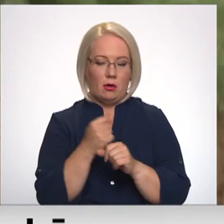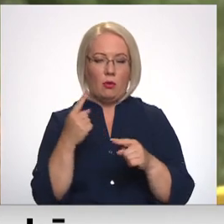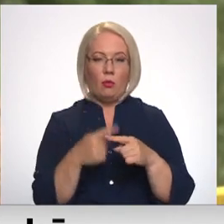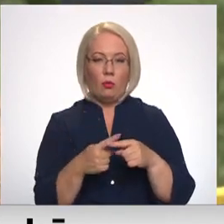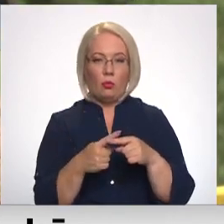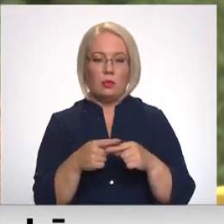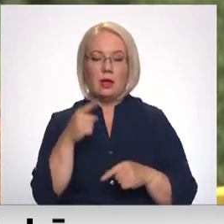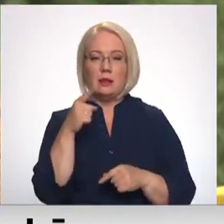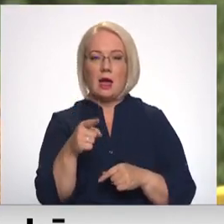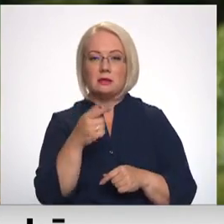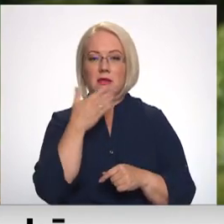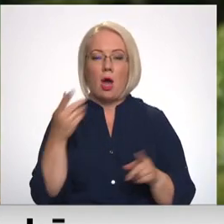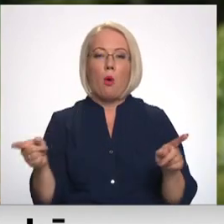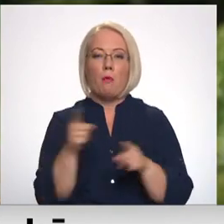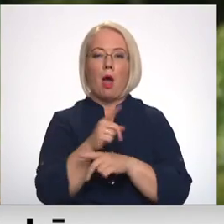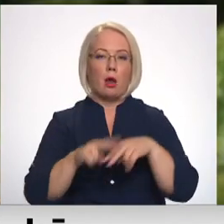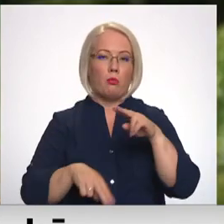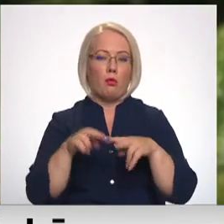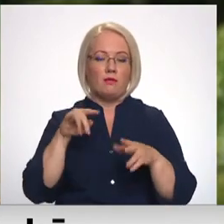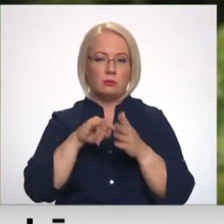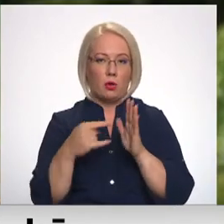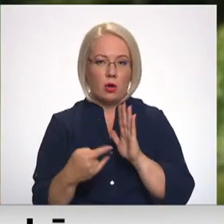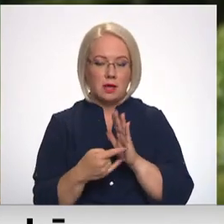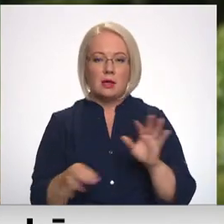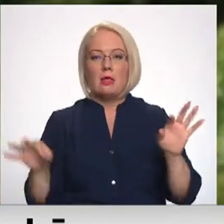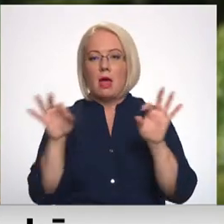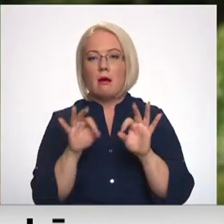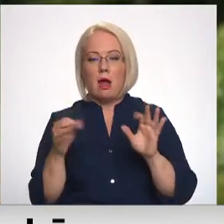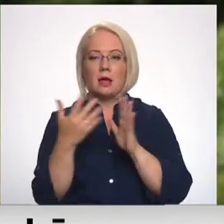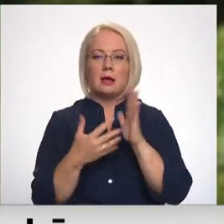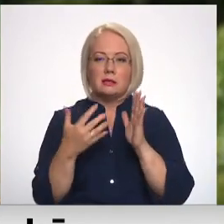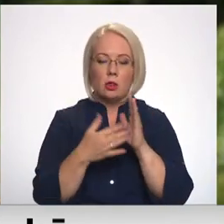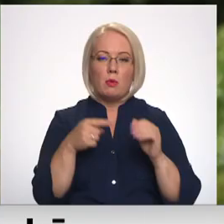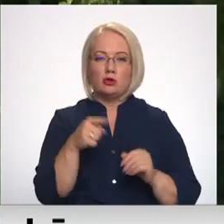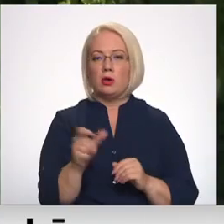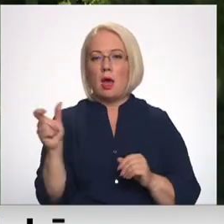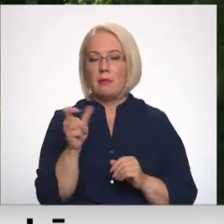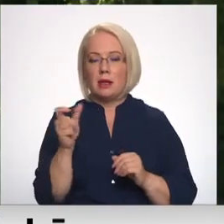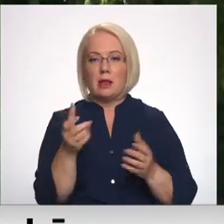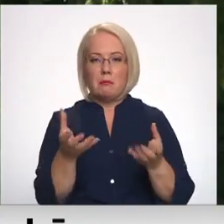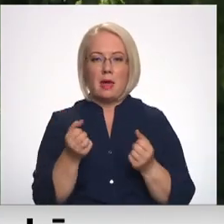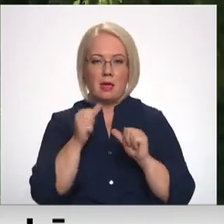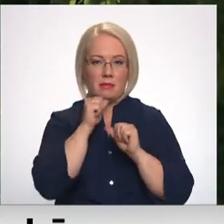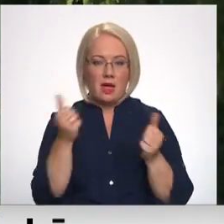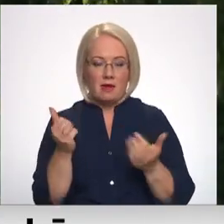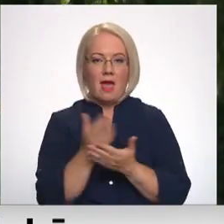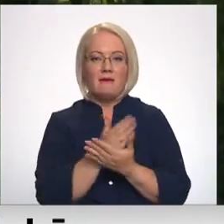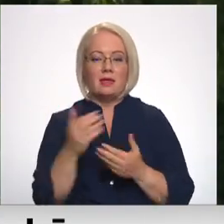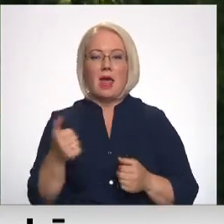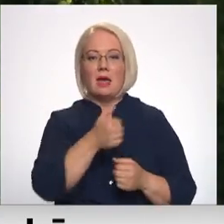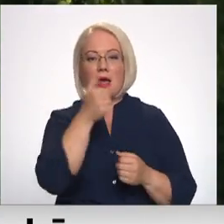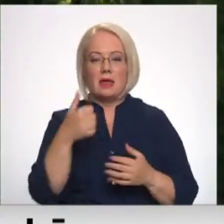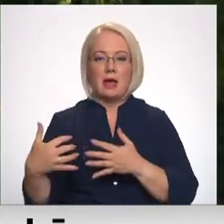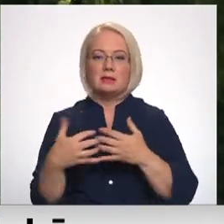Tā kā tas nav pārbūvis projekts, tad arī nekāda risinājuma nevar šajā brīdī tikt pieņemt. Vidēji gadā cīņa par kokiem